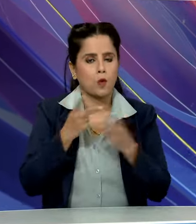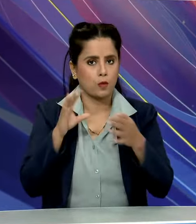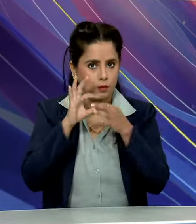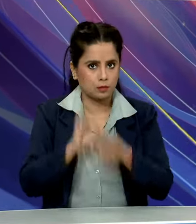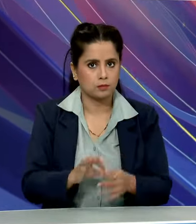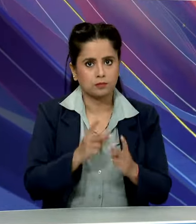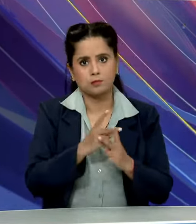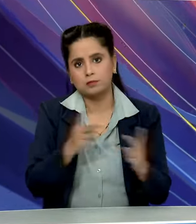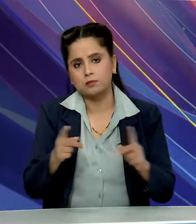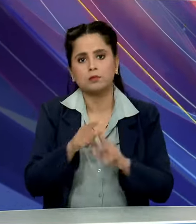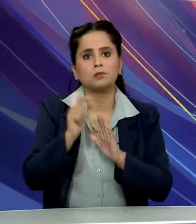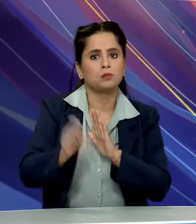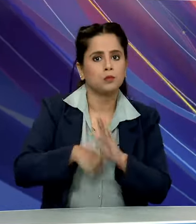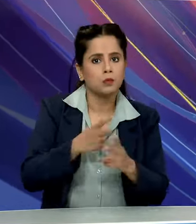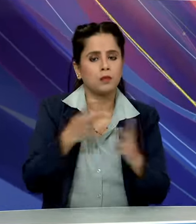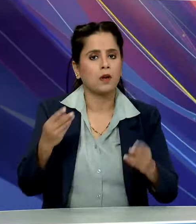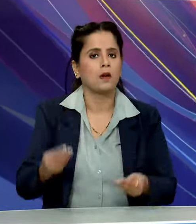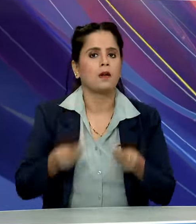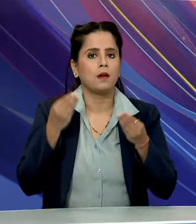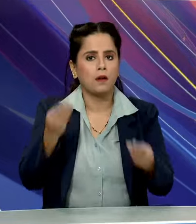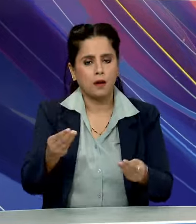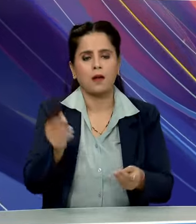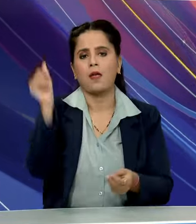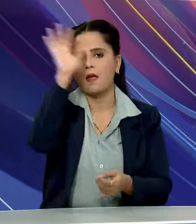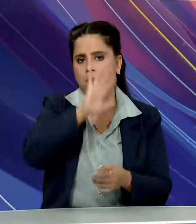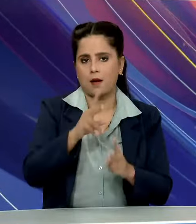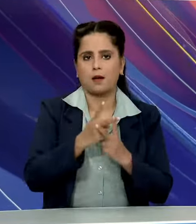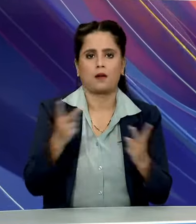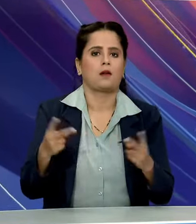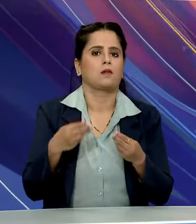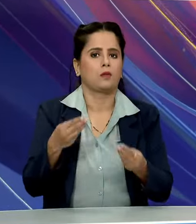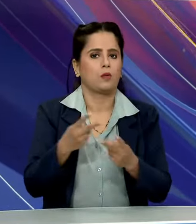परियोजनाओं को भी राश्ट्र को समर्पित किया